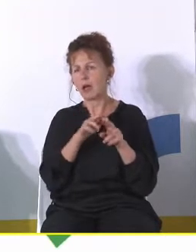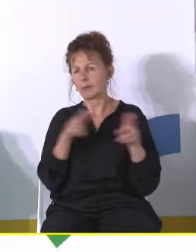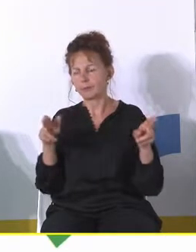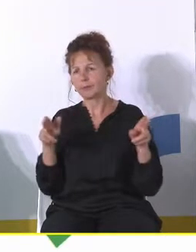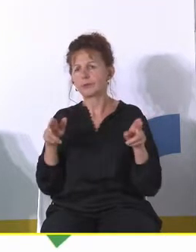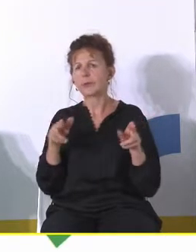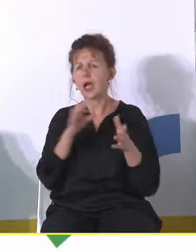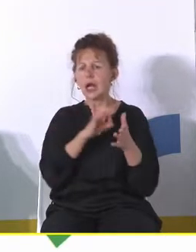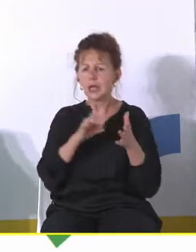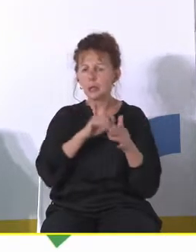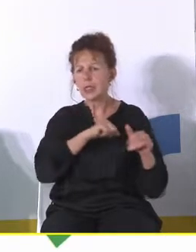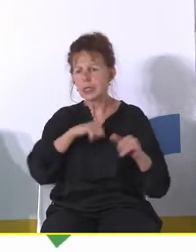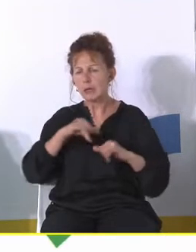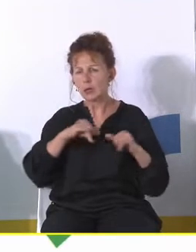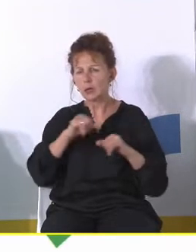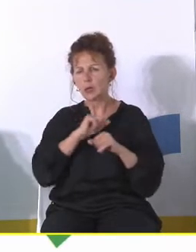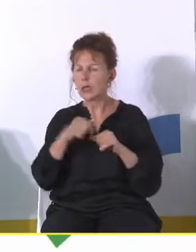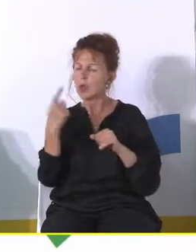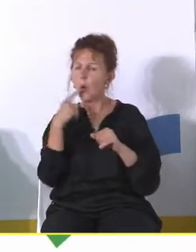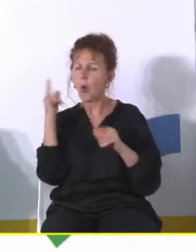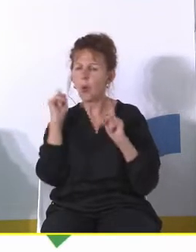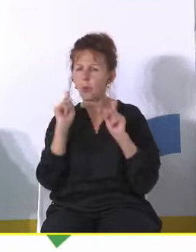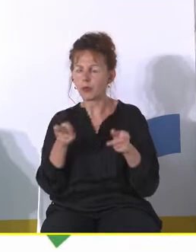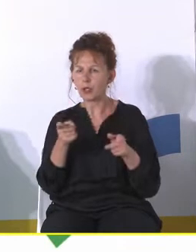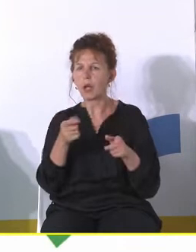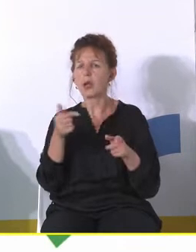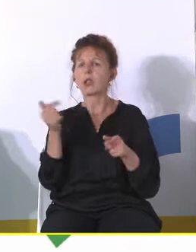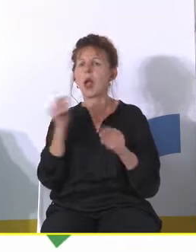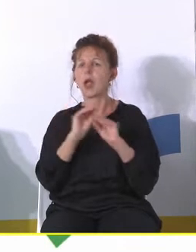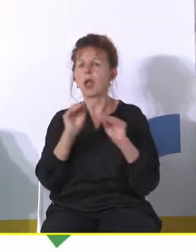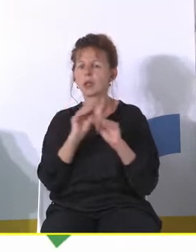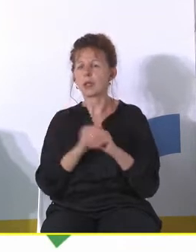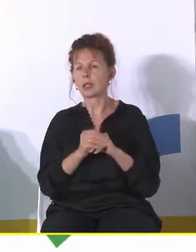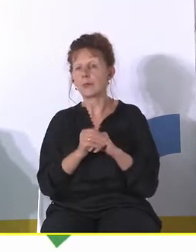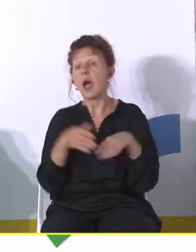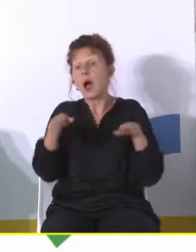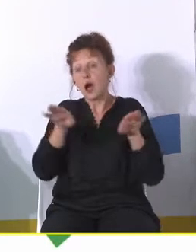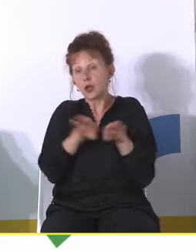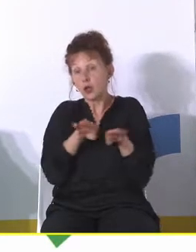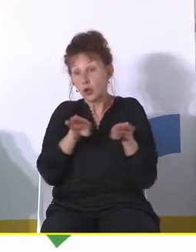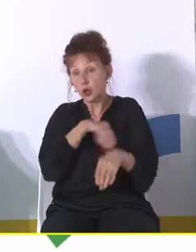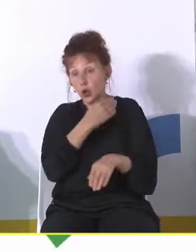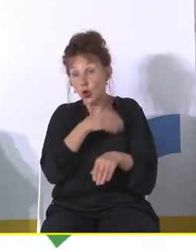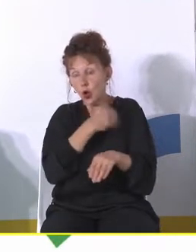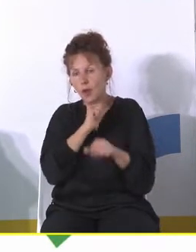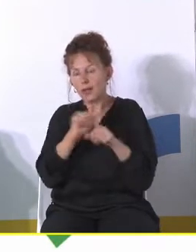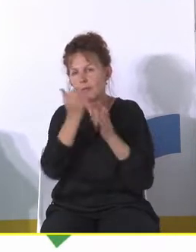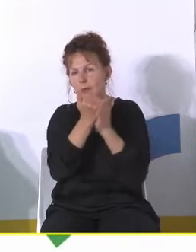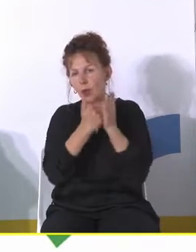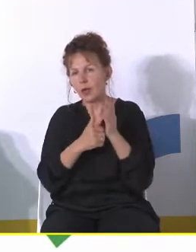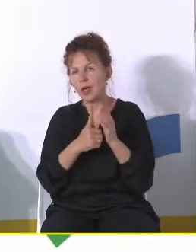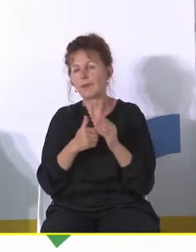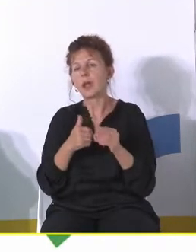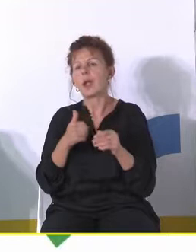Samorząd gminny jest odpowiedzialny za edukację na poziomie podstawowym. No i w tych szkołach jest taki, wiecie, program profilaktyczno-wychowawczy dla